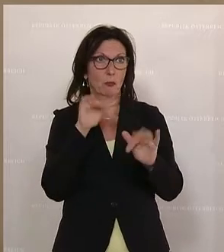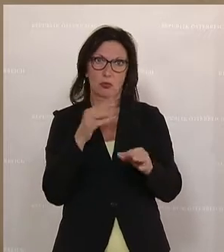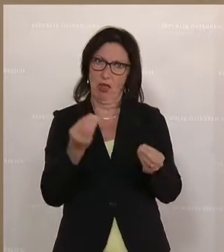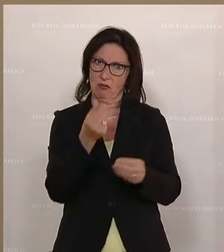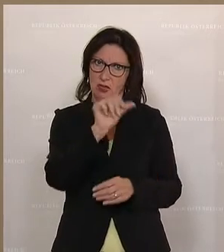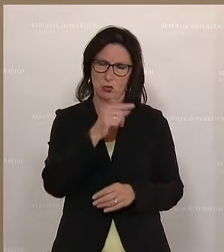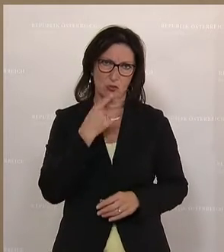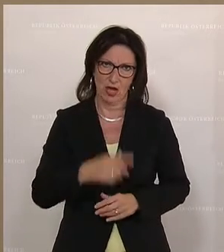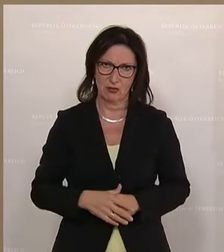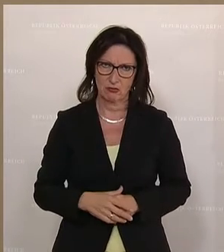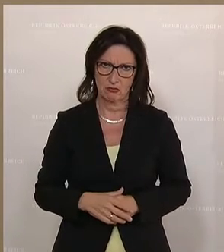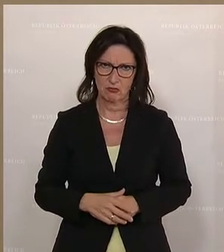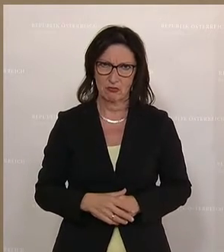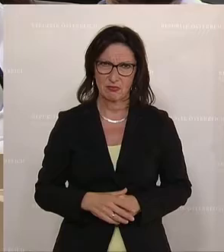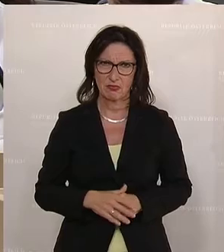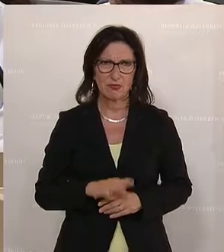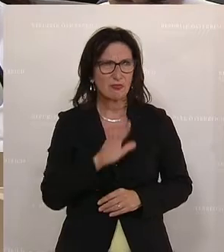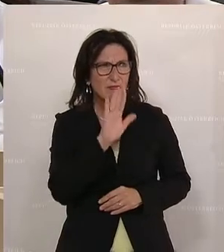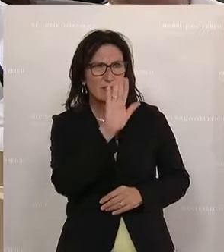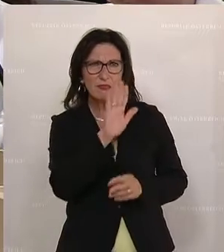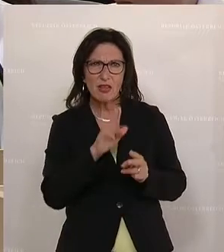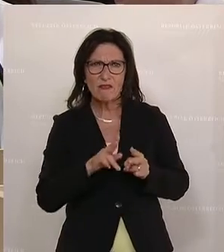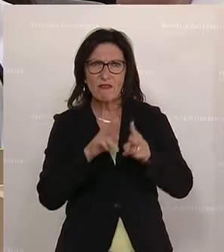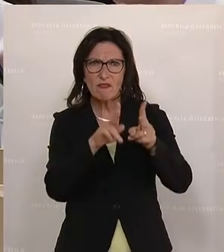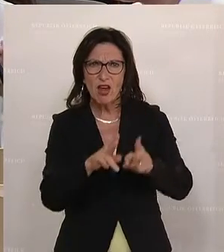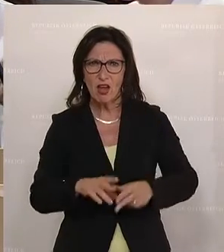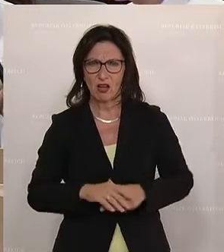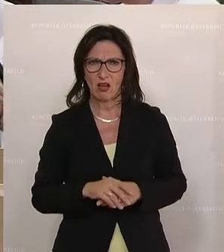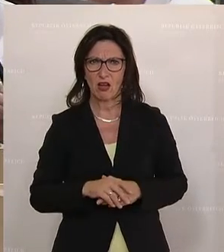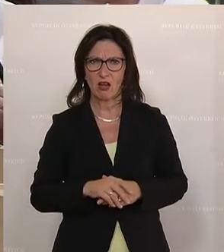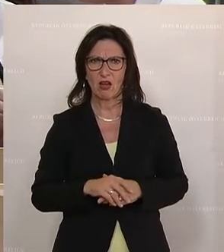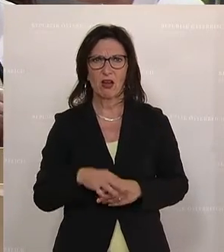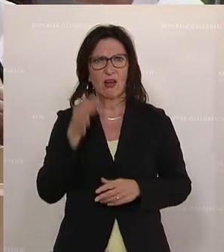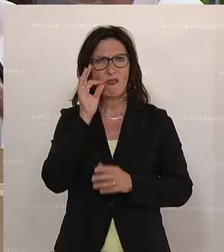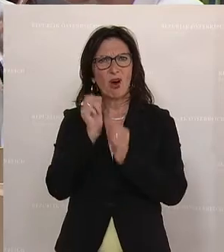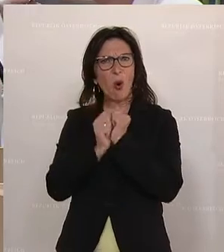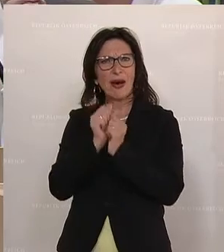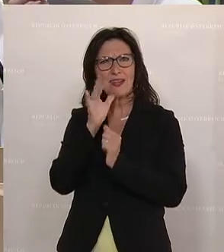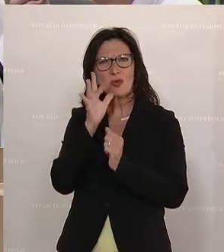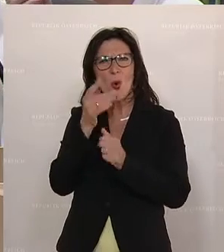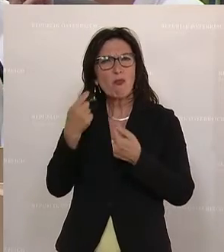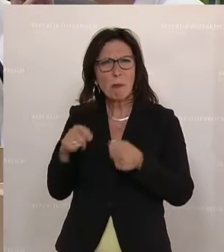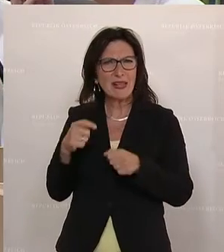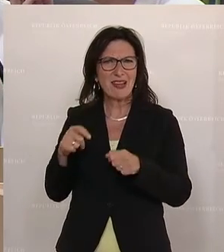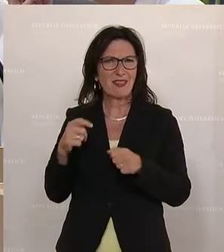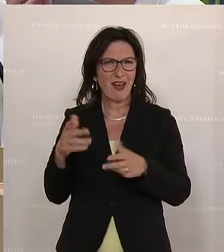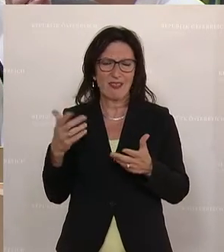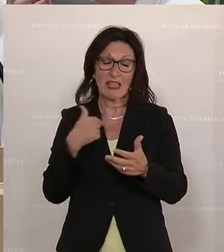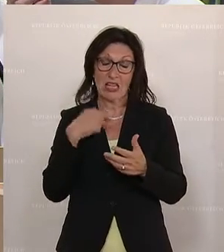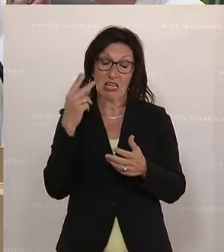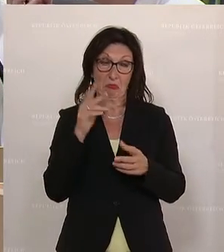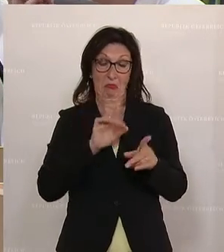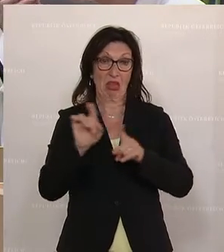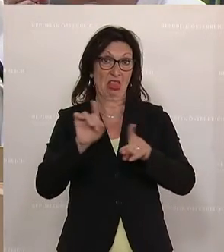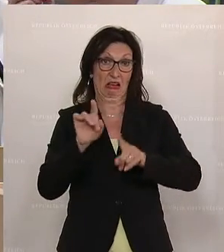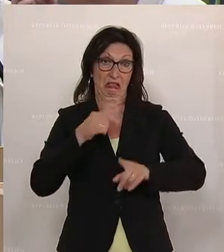Aber dieser Weg, den Sie hier gewählt haben, um die Frau Rechnungshofpräsidentin, was auch immer dahinter liegt, ich verstehe es taktisch auch